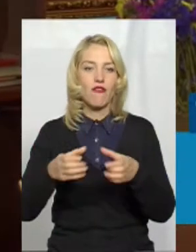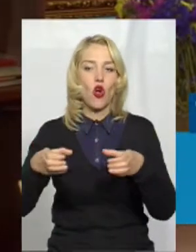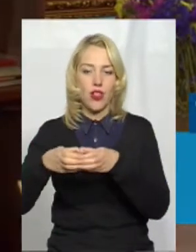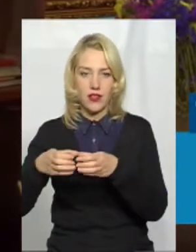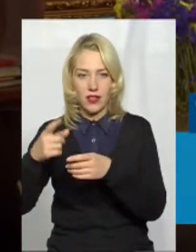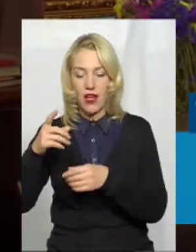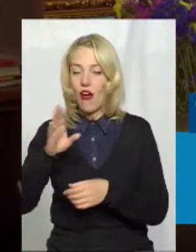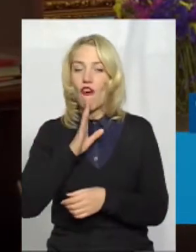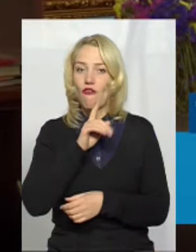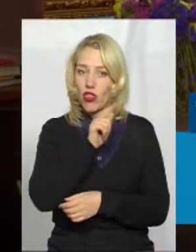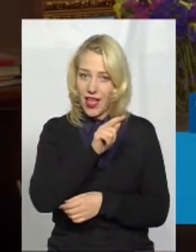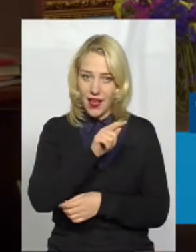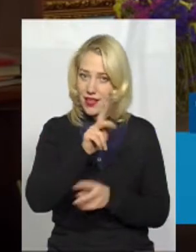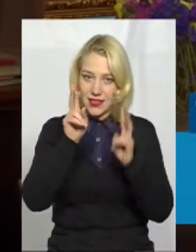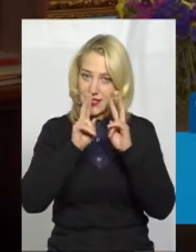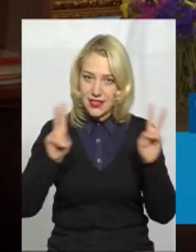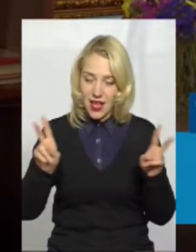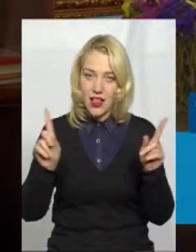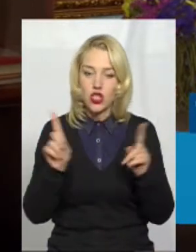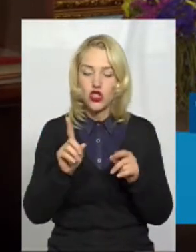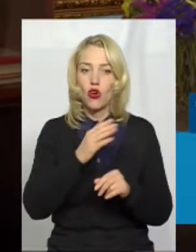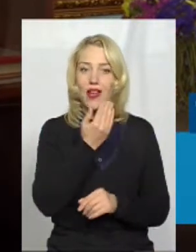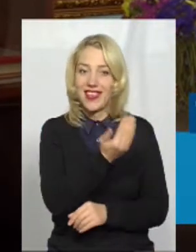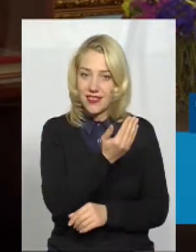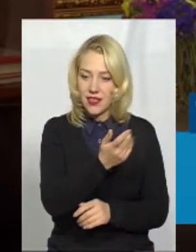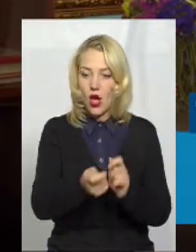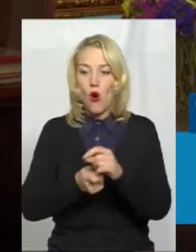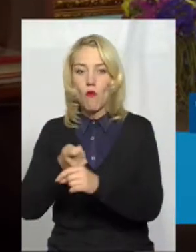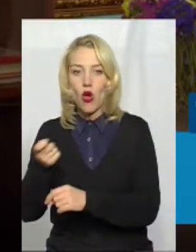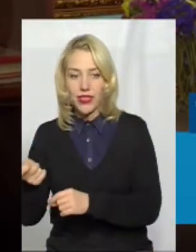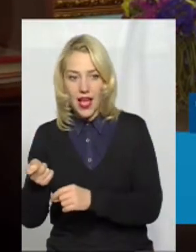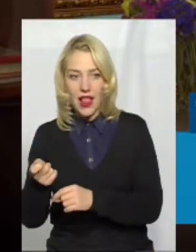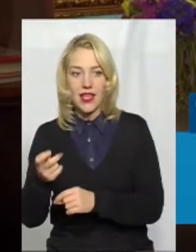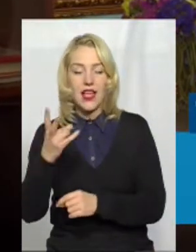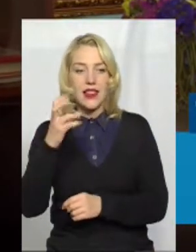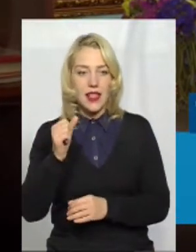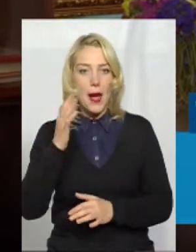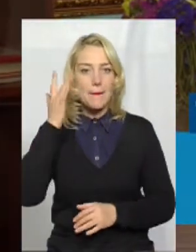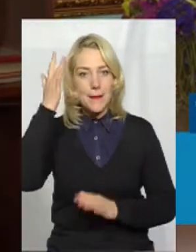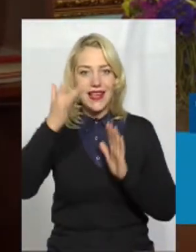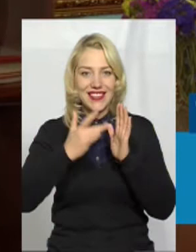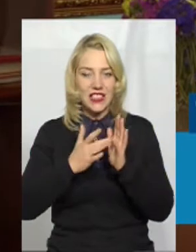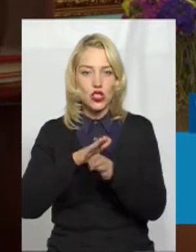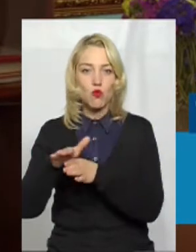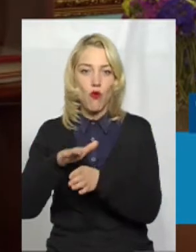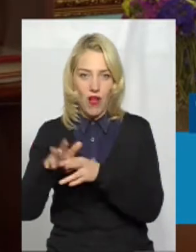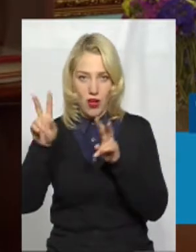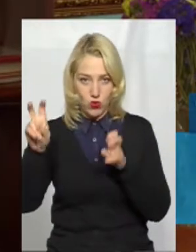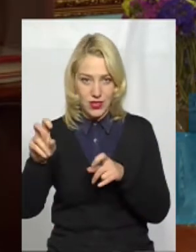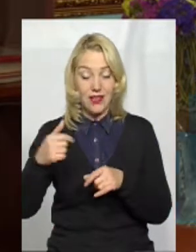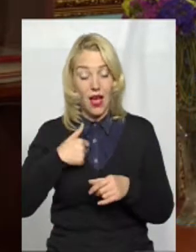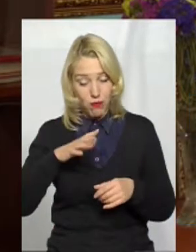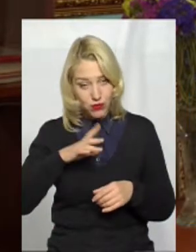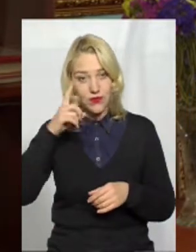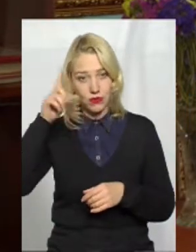не знала, що її подали на освіторія подала на «Мрії збиваються». Я, звичайно, була в курсі,